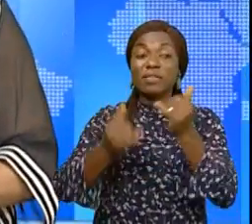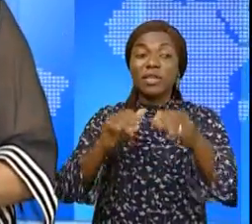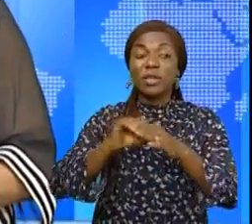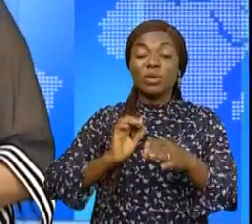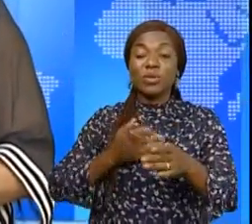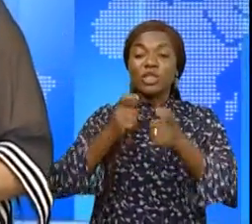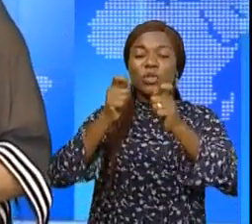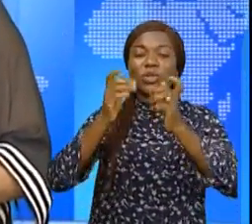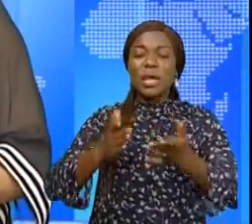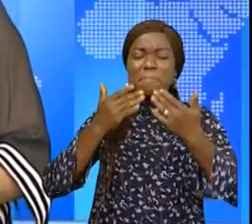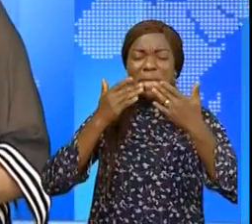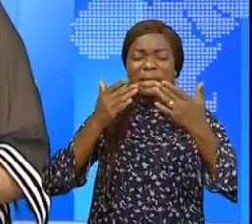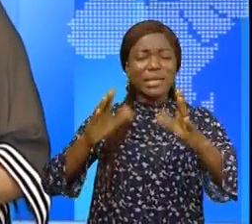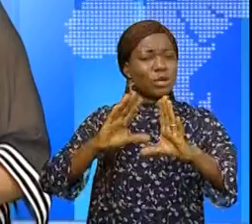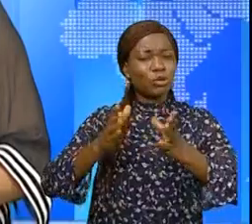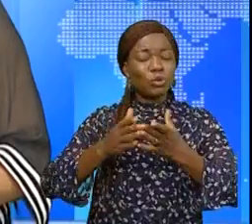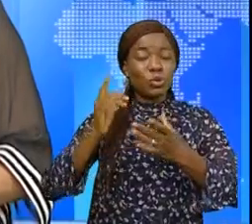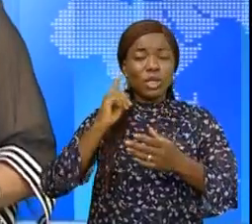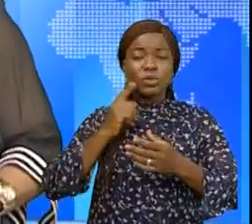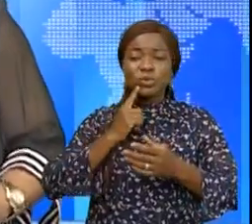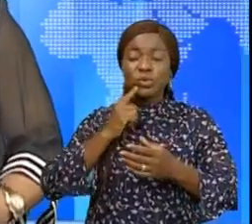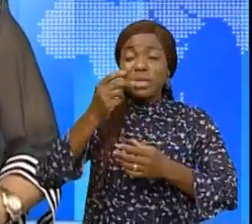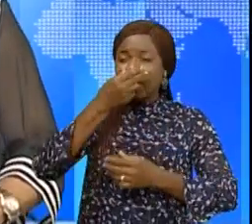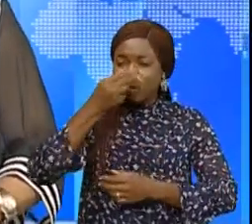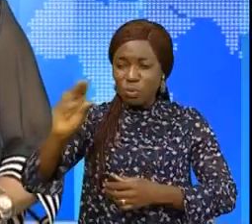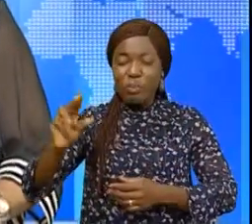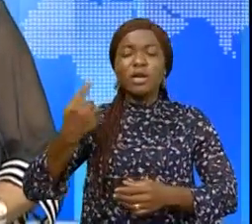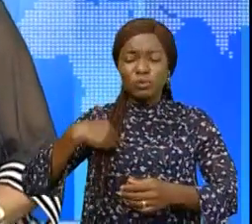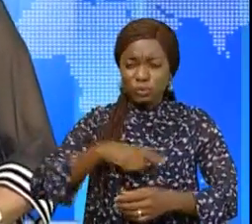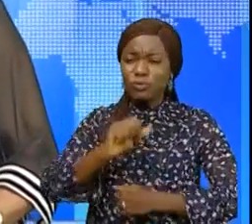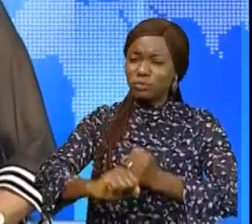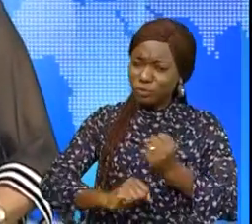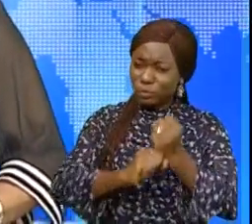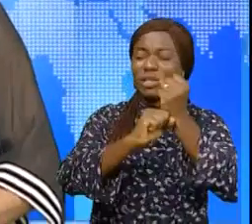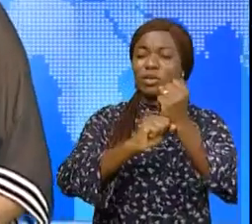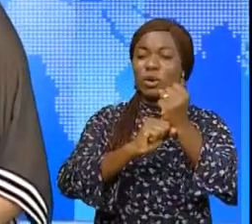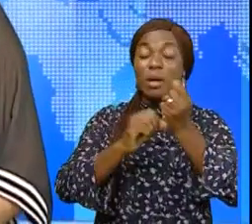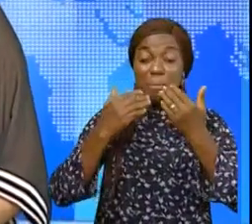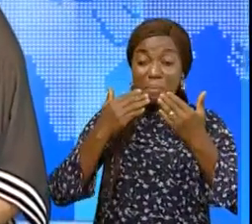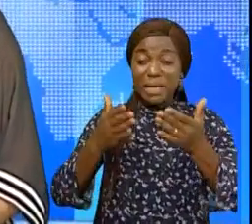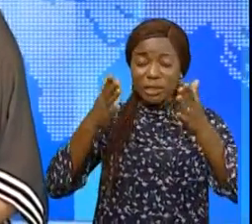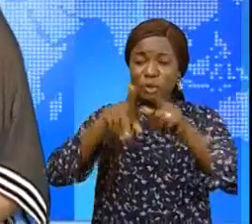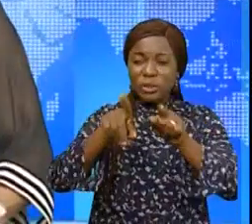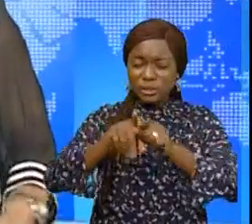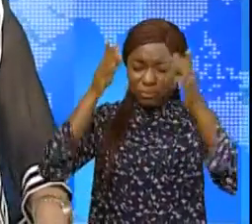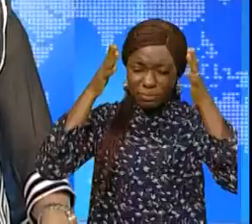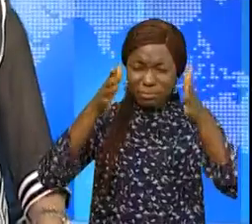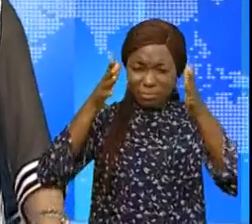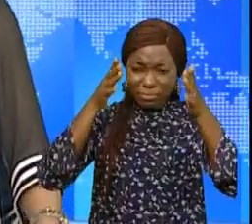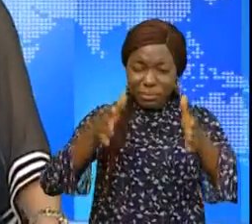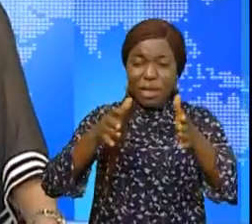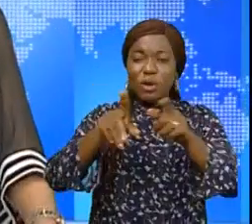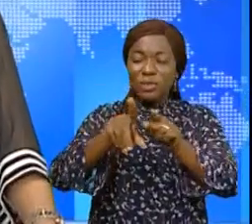merci mesdames et messieurs de l'attention soutenue accordée à cette édition du journal réalisé par Mira Indeke